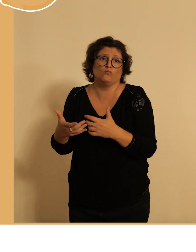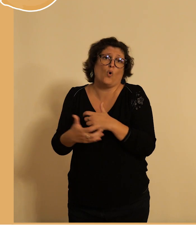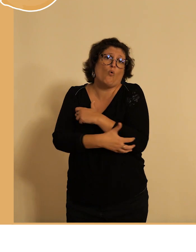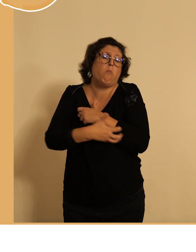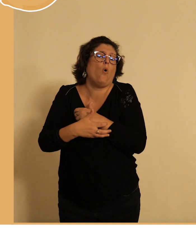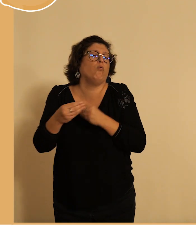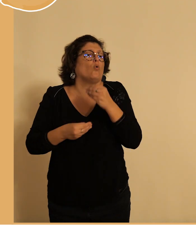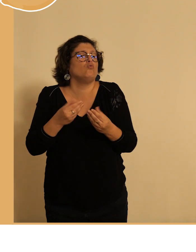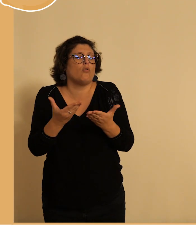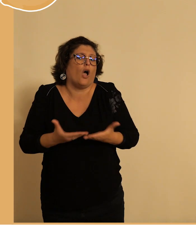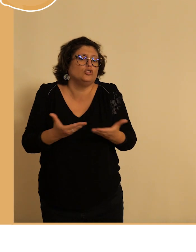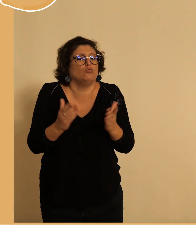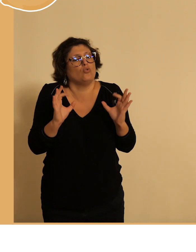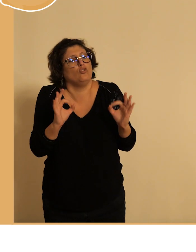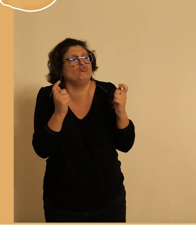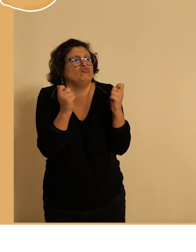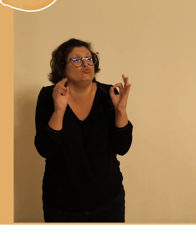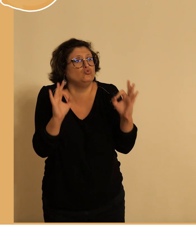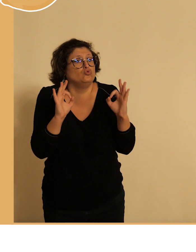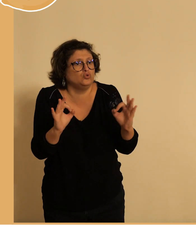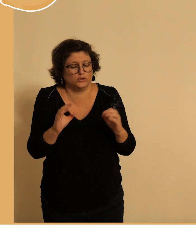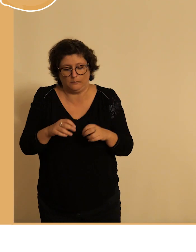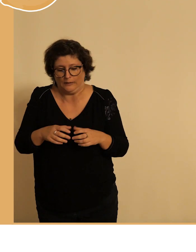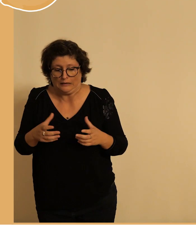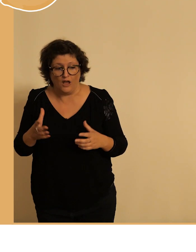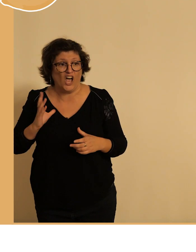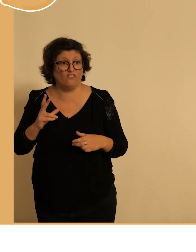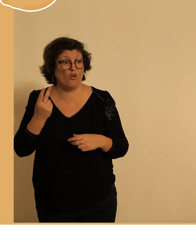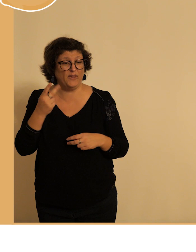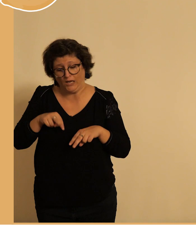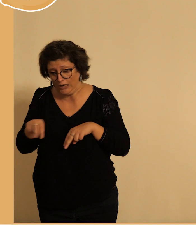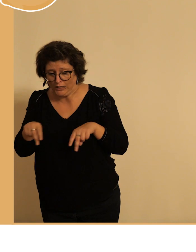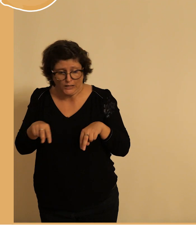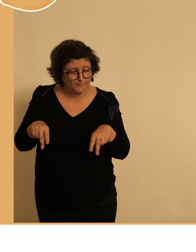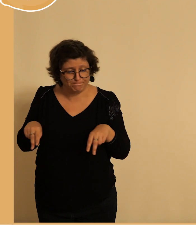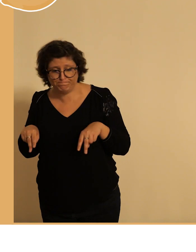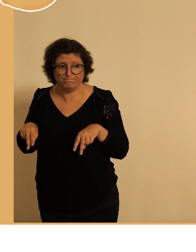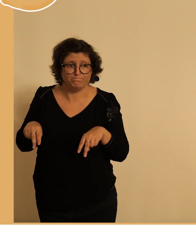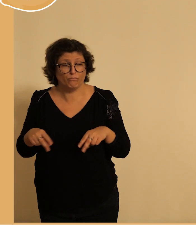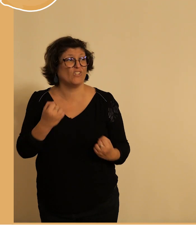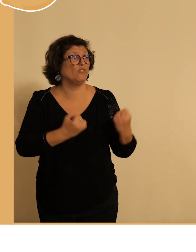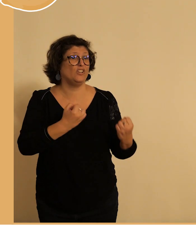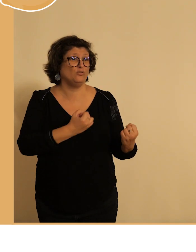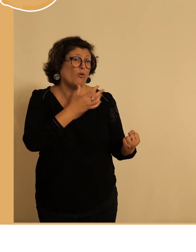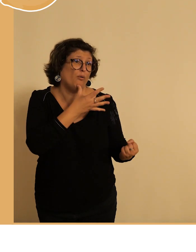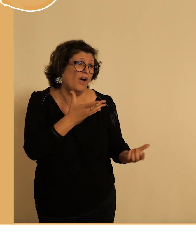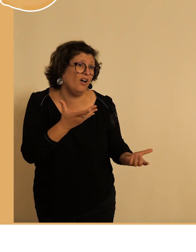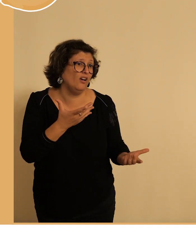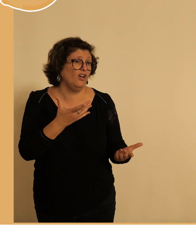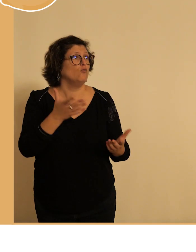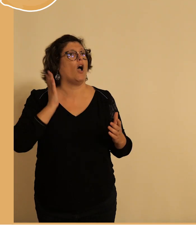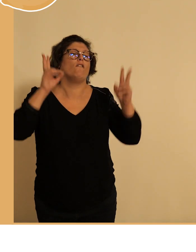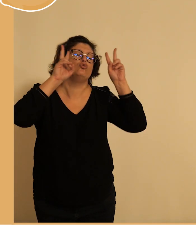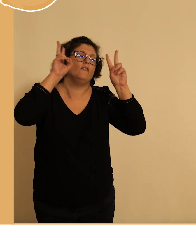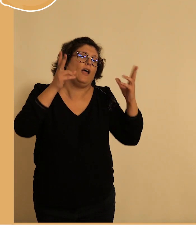de pouvoir se déplacer parce que avoir un vélo c'est quand on ne peut pas avoir une voiture ou avant quand on ne peut pas avoir un